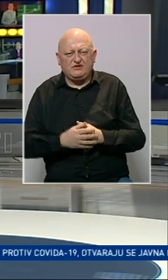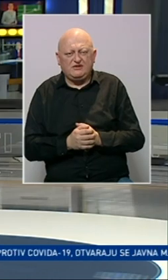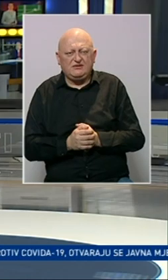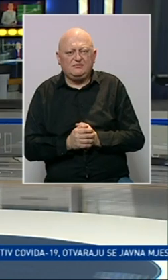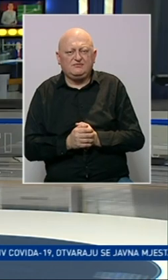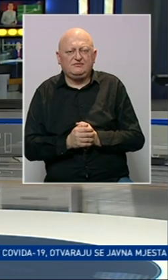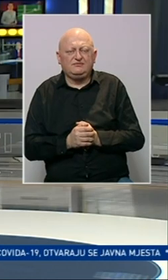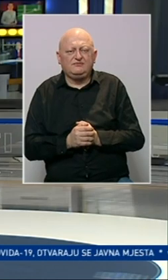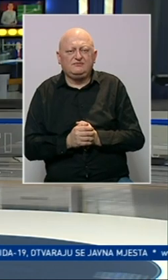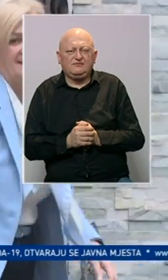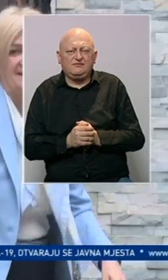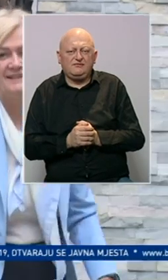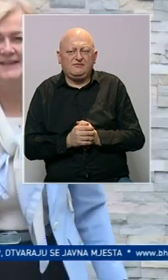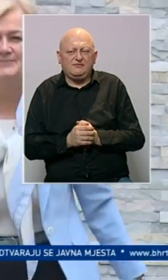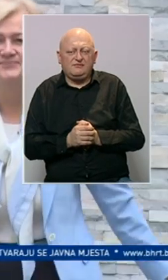opozicija.